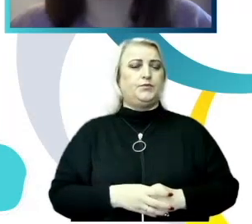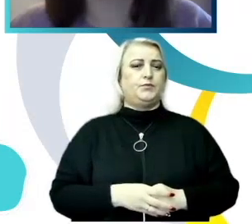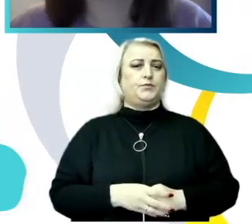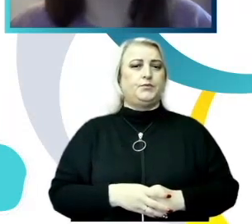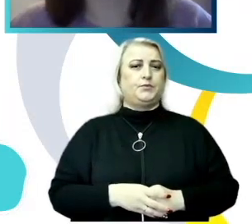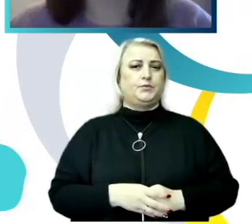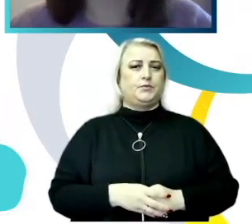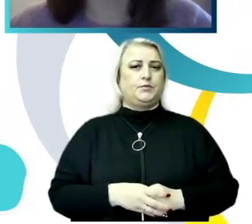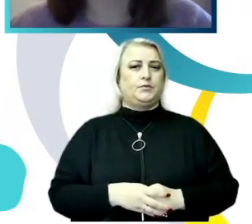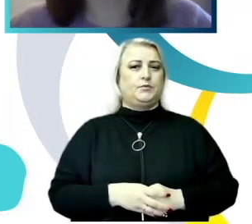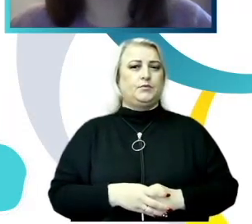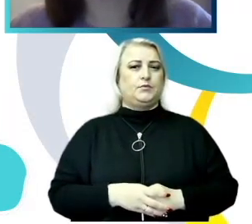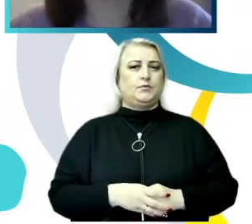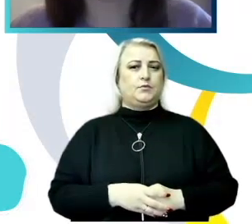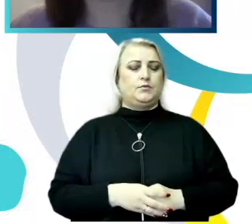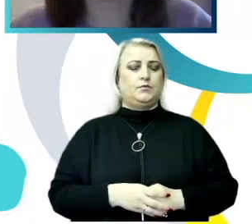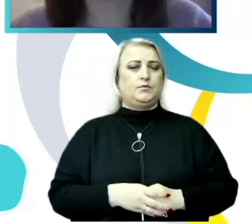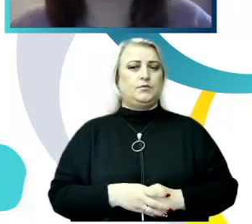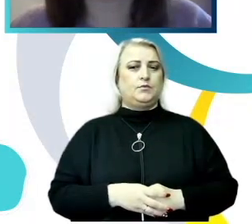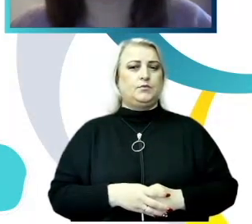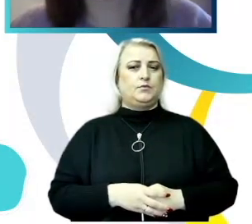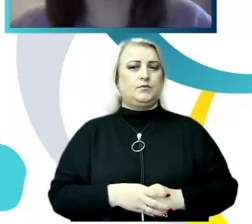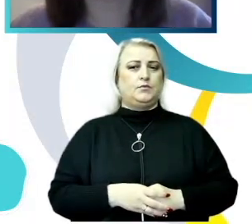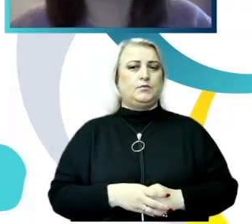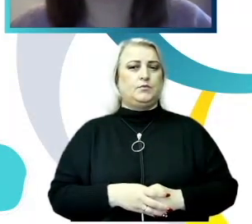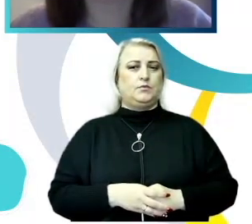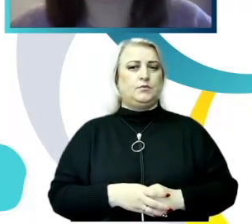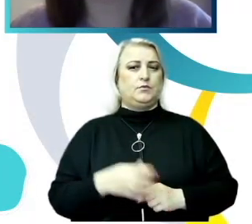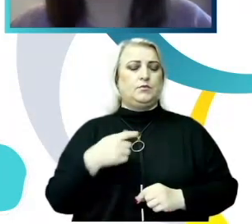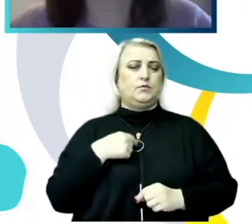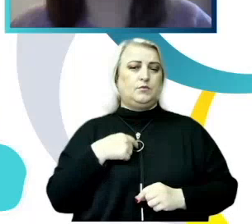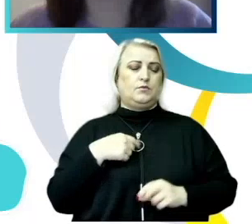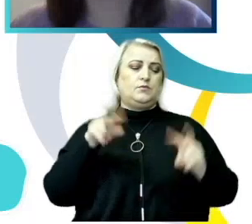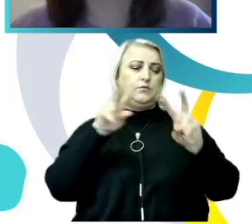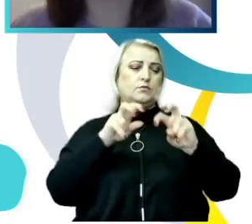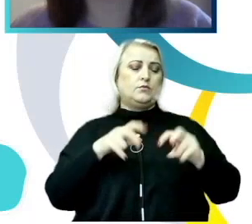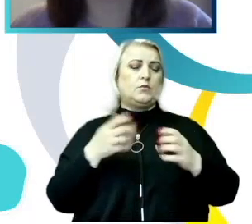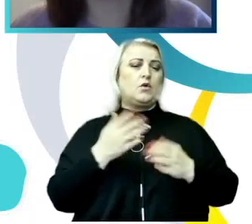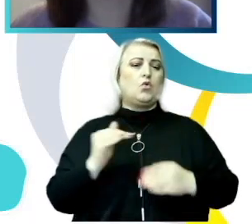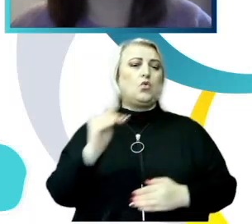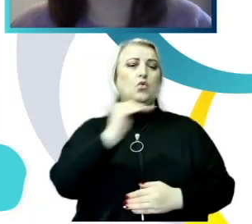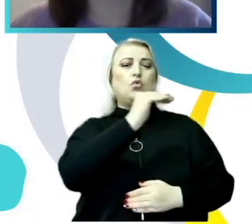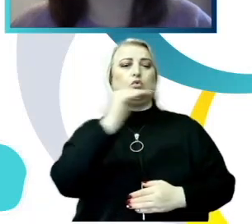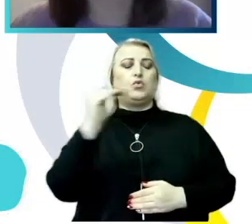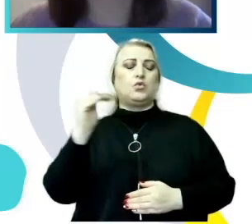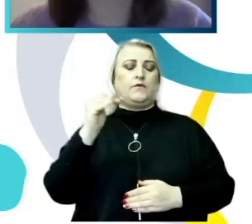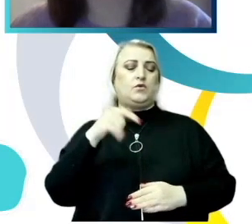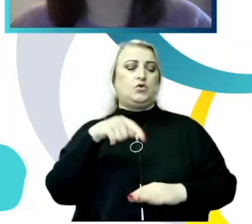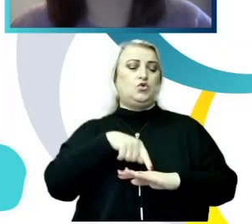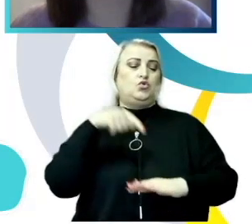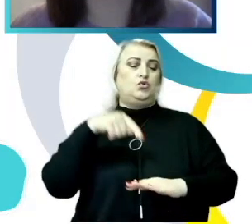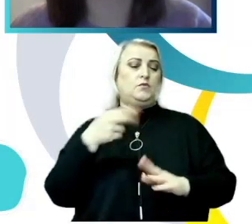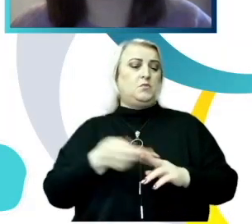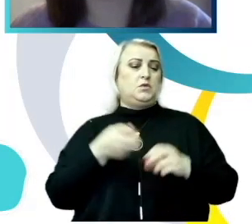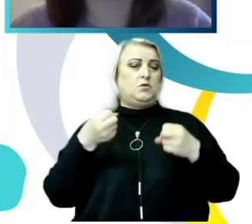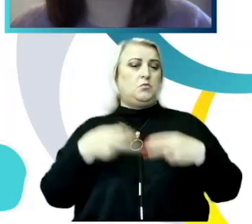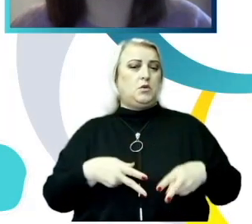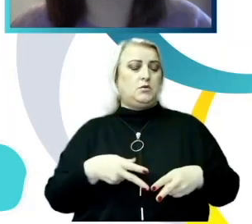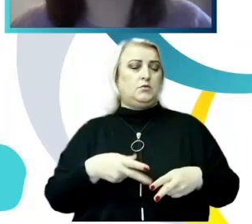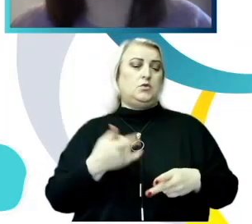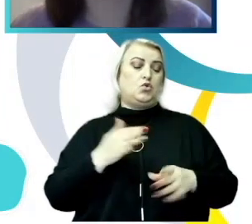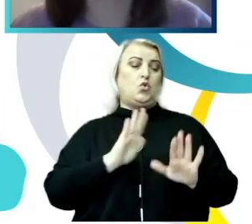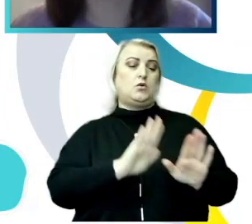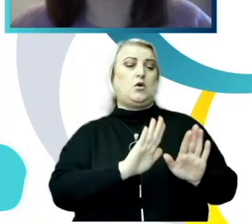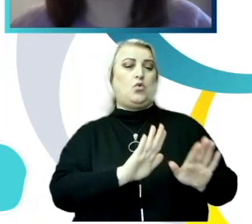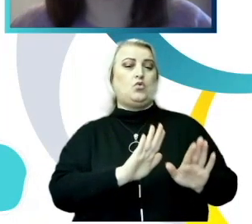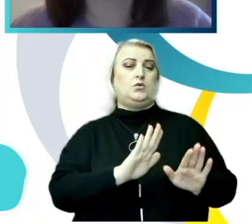Și în acest sens, am analizat care este nivelul perceput de siguranță a tinerilor atât timp cât se află în încinta